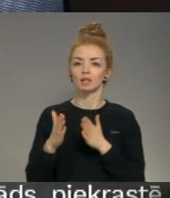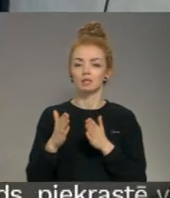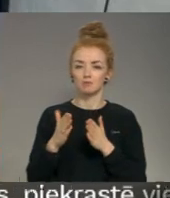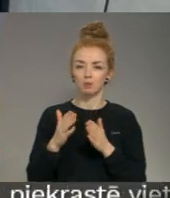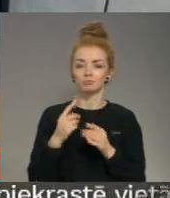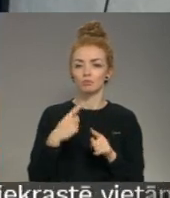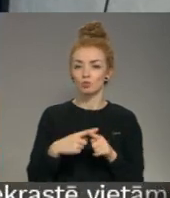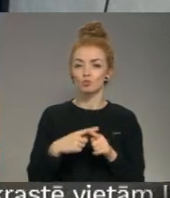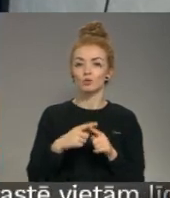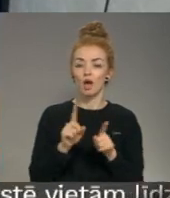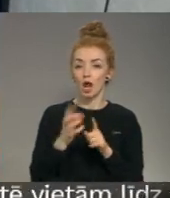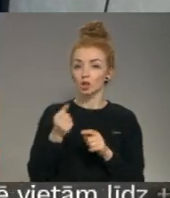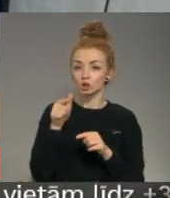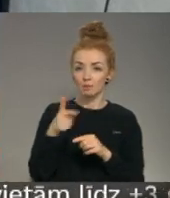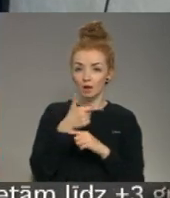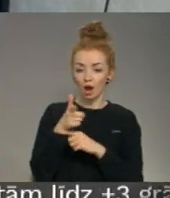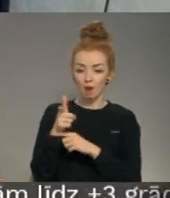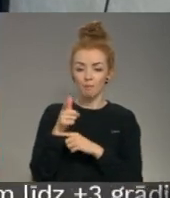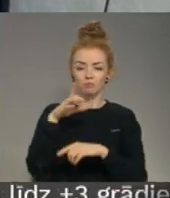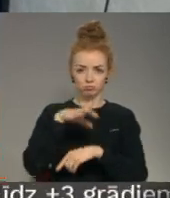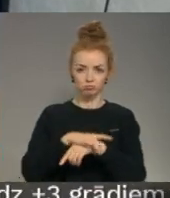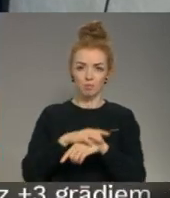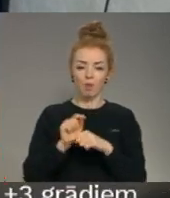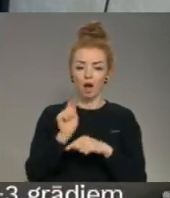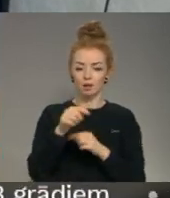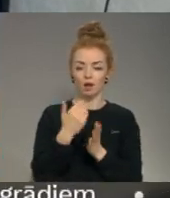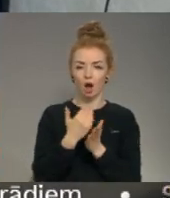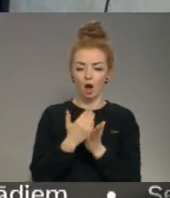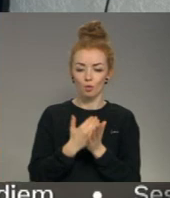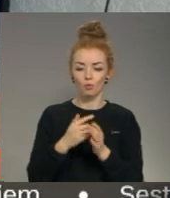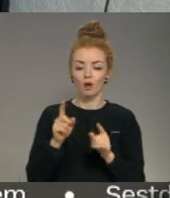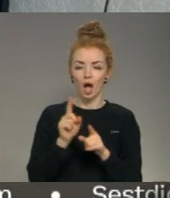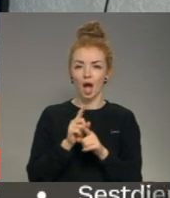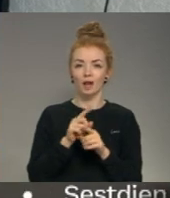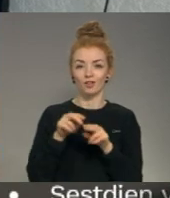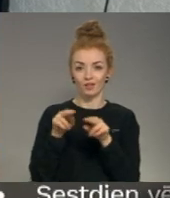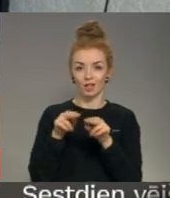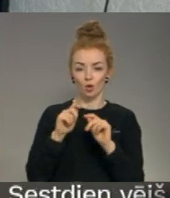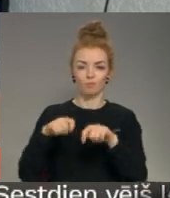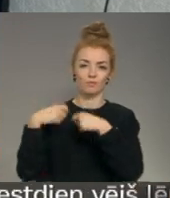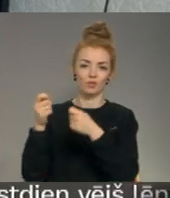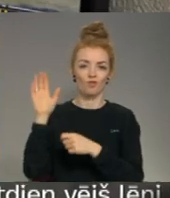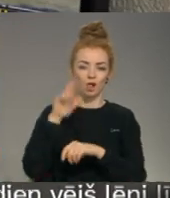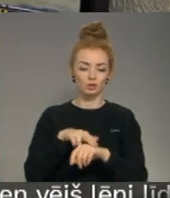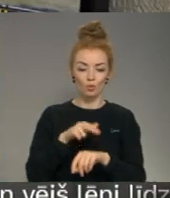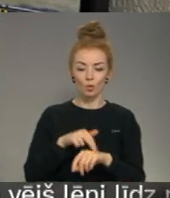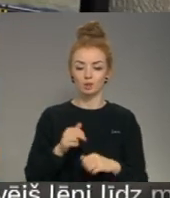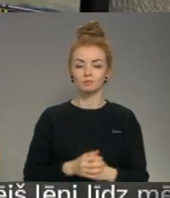pilsētā, bet arī ar šīm kamerām konstatētu pārkāpumu satiksmē un fiksētiem materiāli nodot valsts policijai.